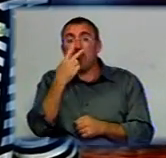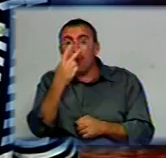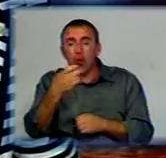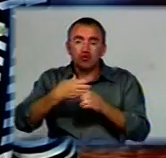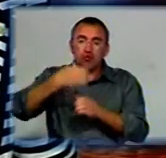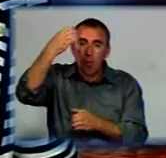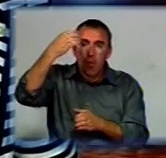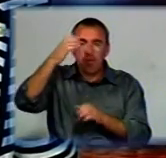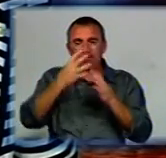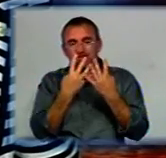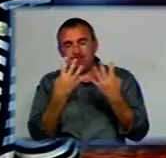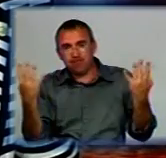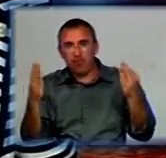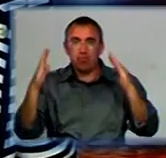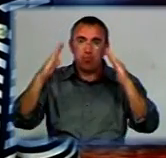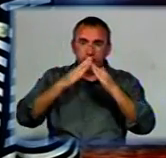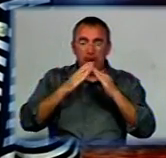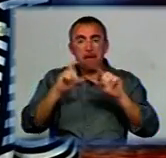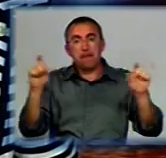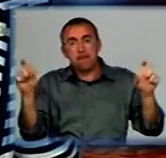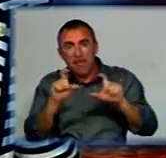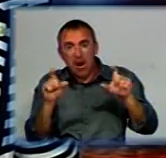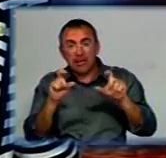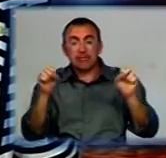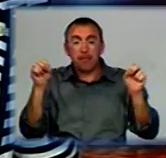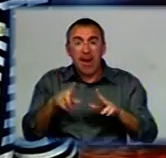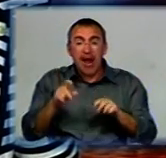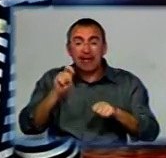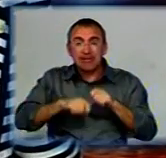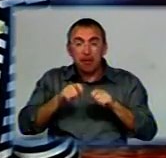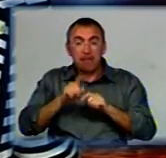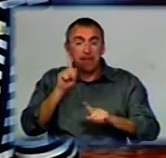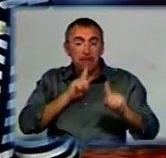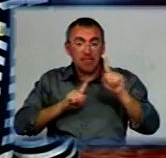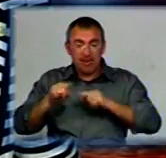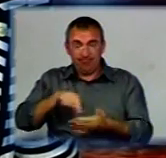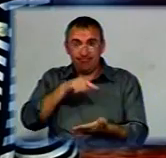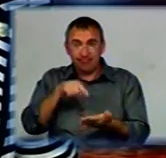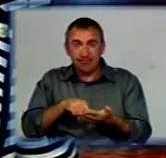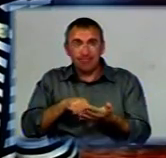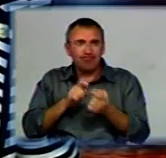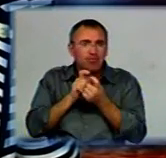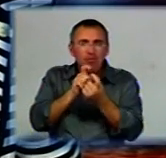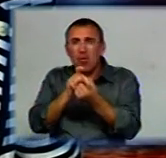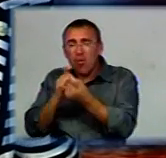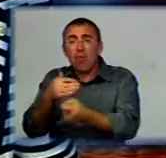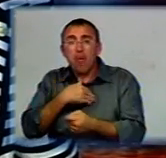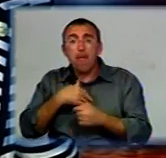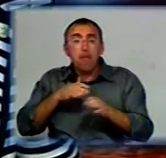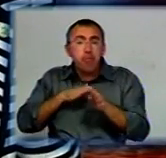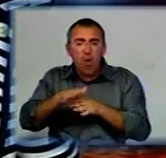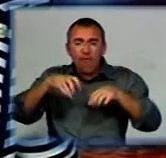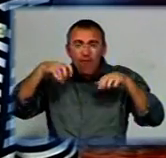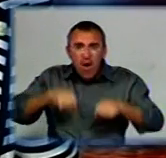стопах, парканах, будинках та магазинах. У спецінспекції міськради кажуть, боротися з лиходіями намагаються, але повноважень